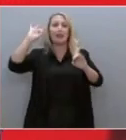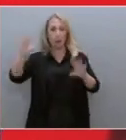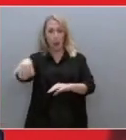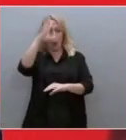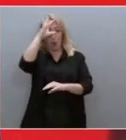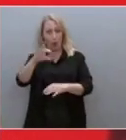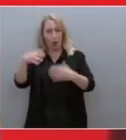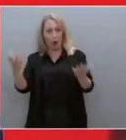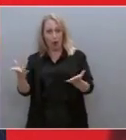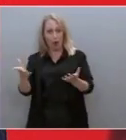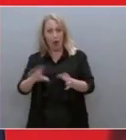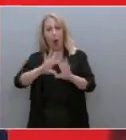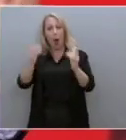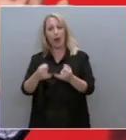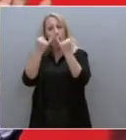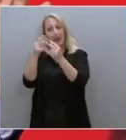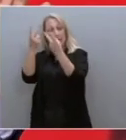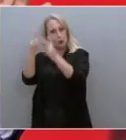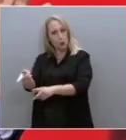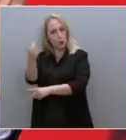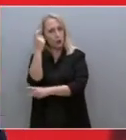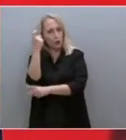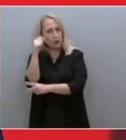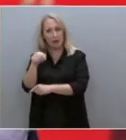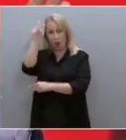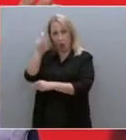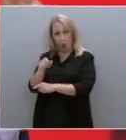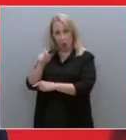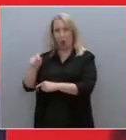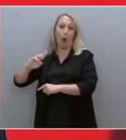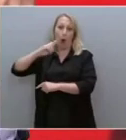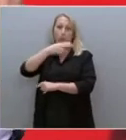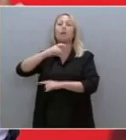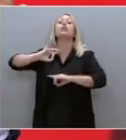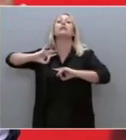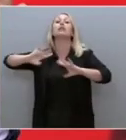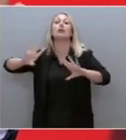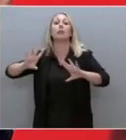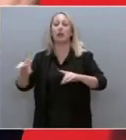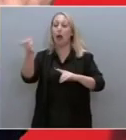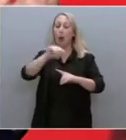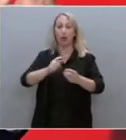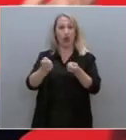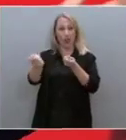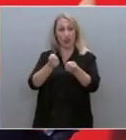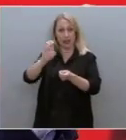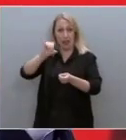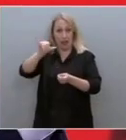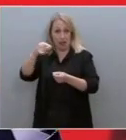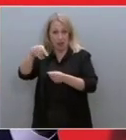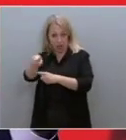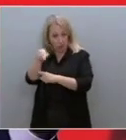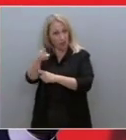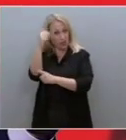τα γνώριζε ο ανιψιός του. Αυτός τίποτα δεν γνωρίζε. Ο κύριος Κοντολέων. Αυτός δεν είχε ιδέα. Αν δεν είχε ιδέα, είναι ένας ανάξιος